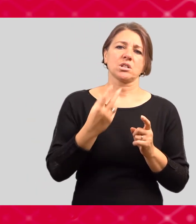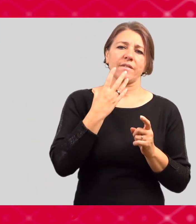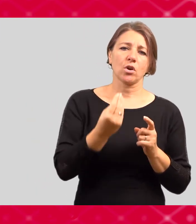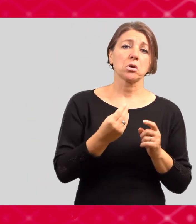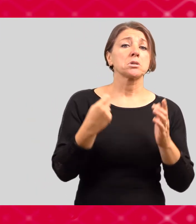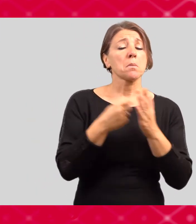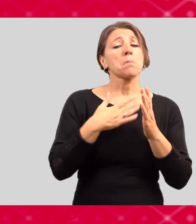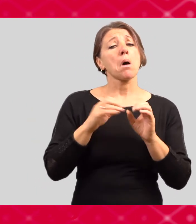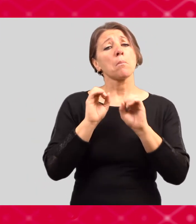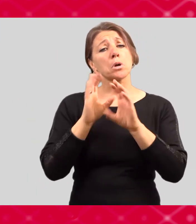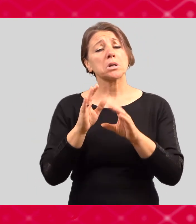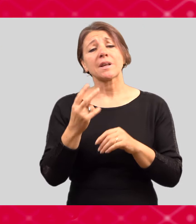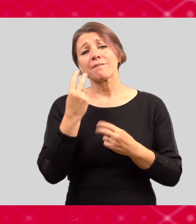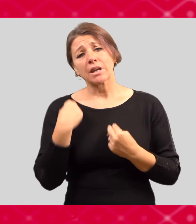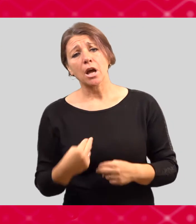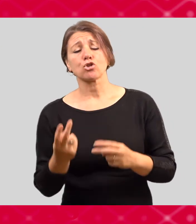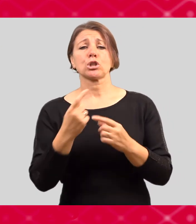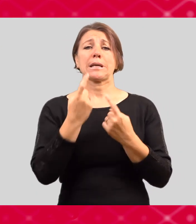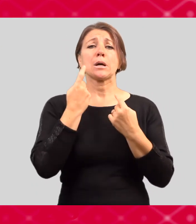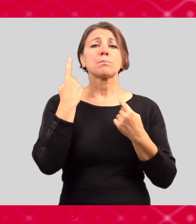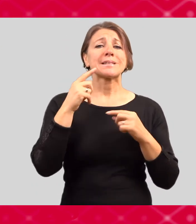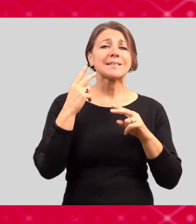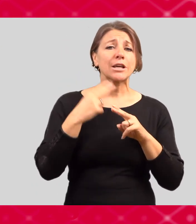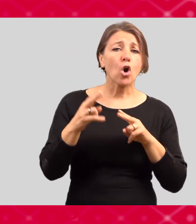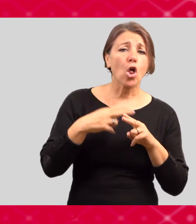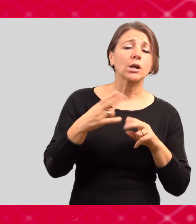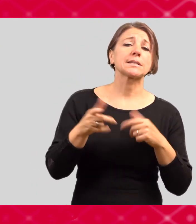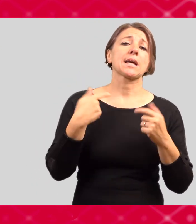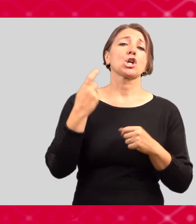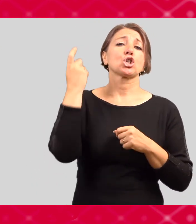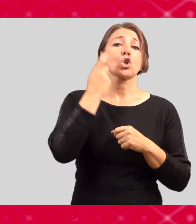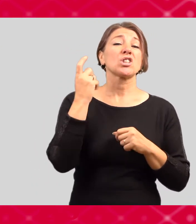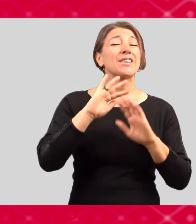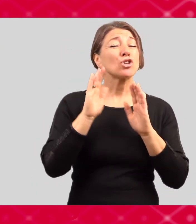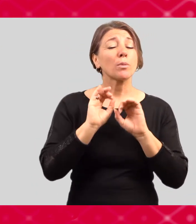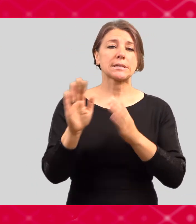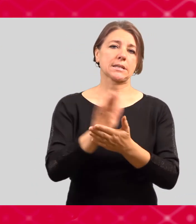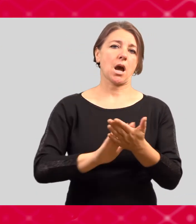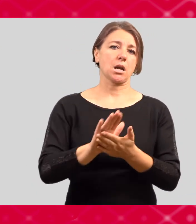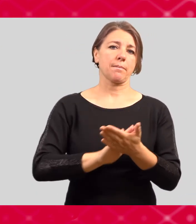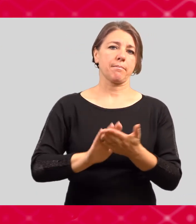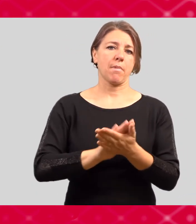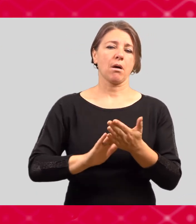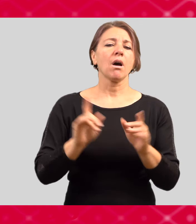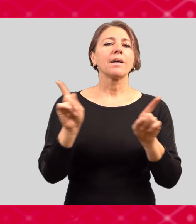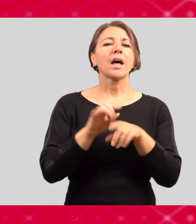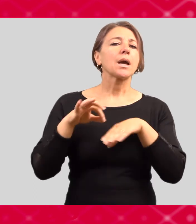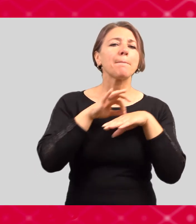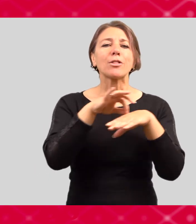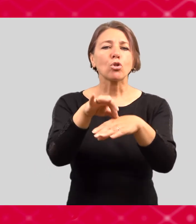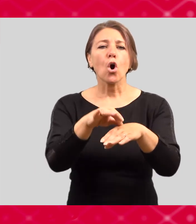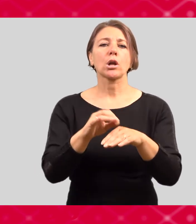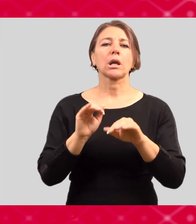znamená finanční poradenství, psychologické, sociální, to všechno je zdarma. Je tam podpora